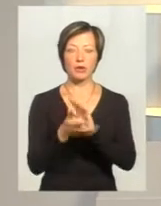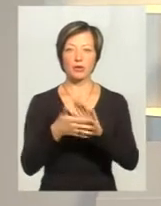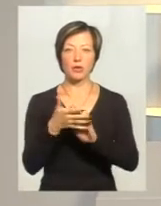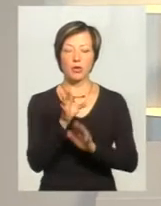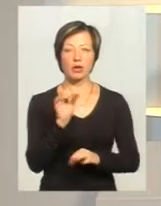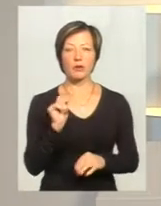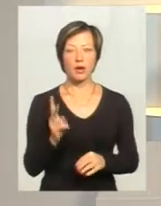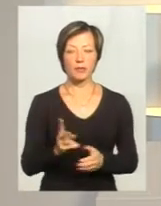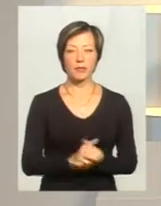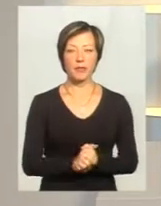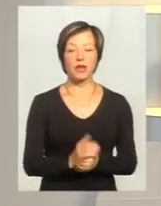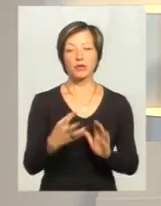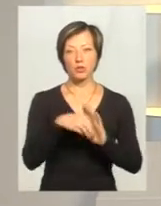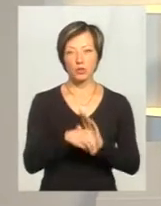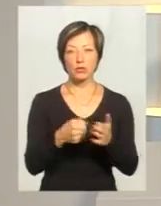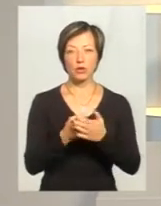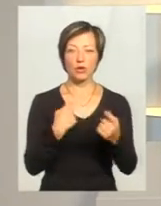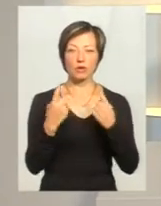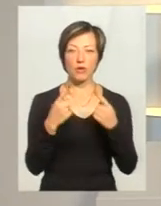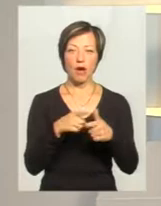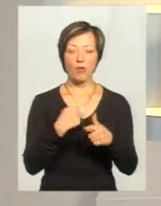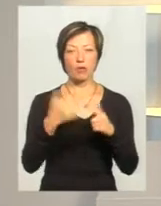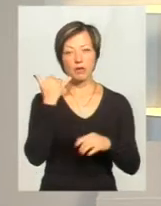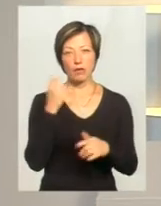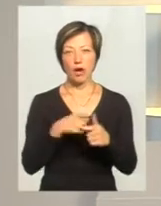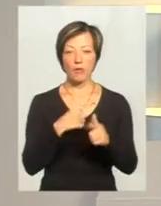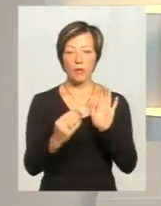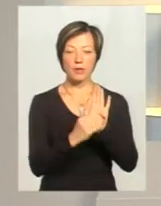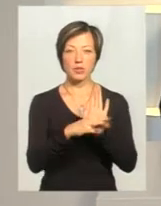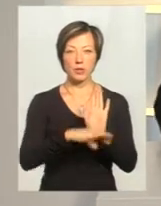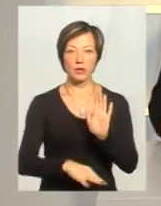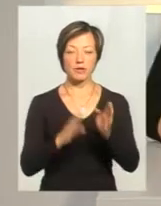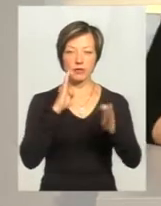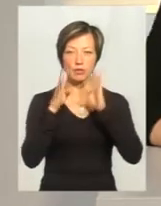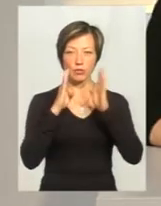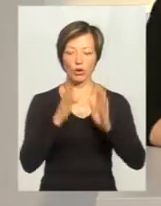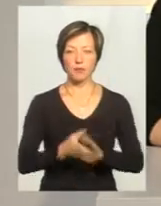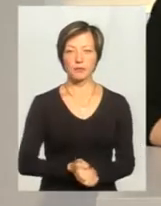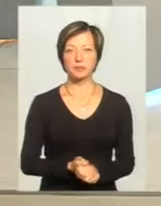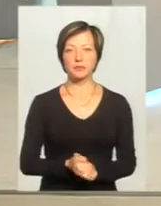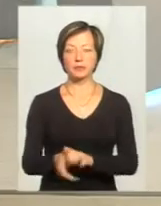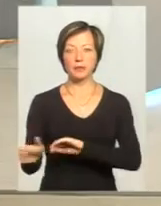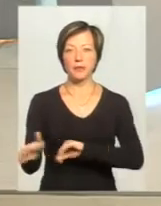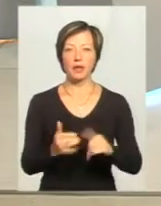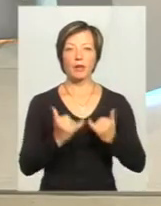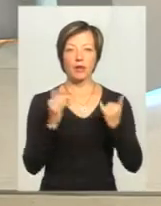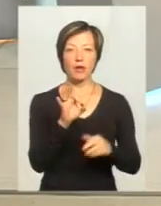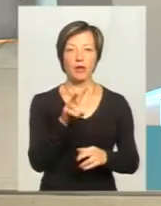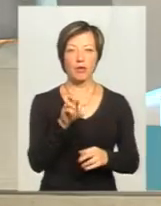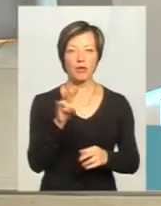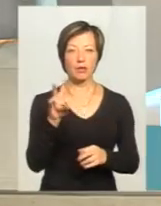Ольга Рибак. Долучайтеся до розмови або телефоном, або пишіть коментарі у Фейсбук. Пані Олено,